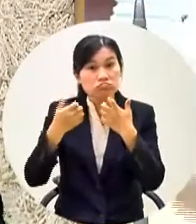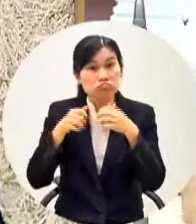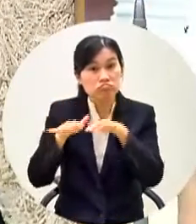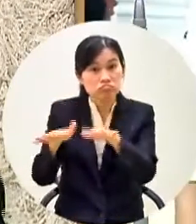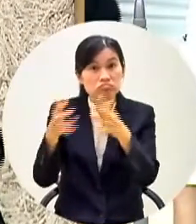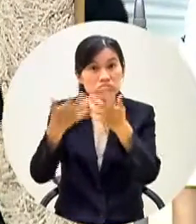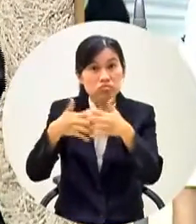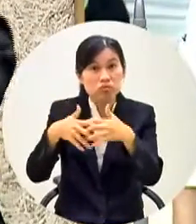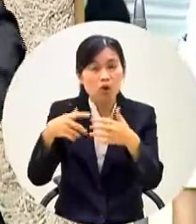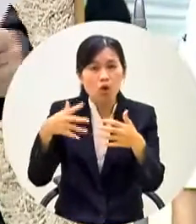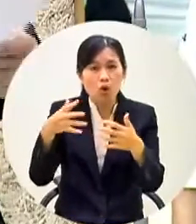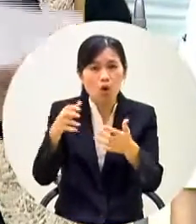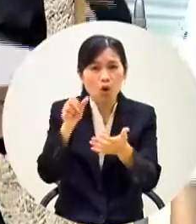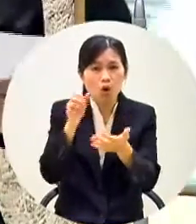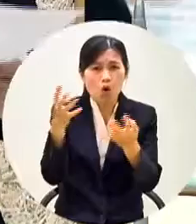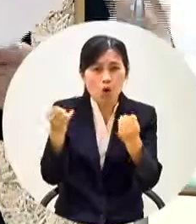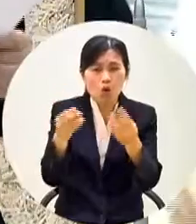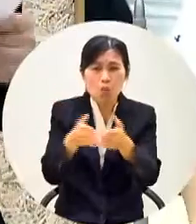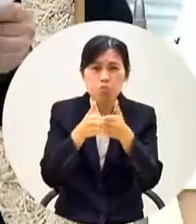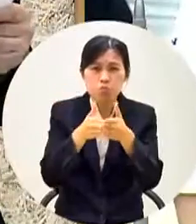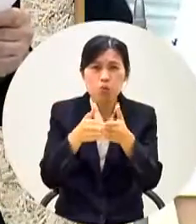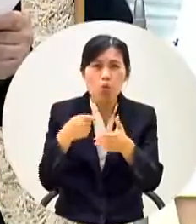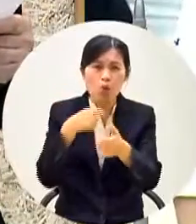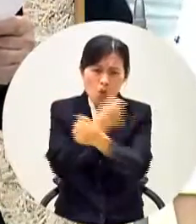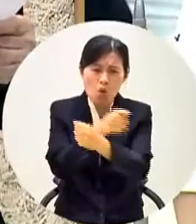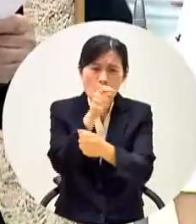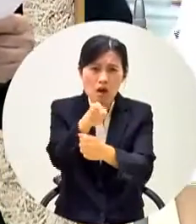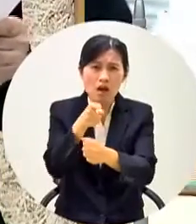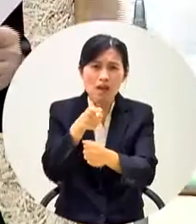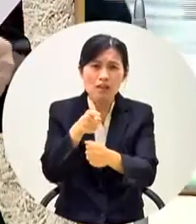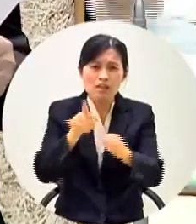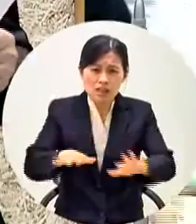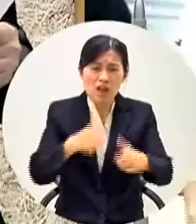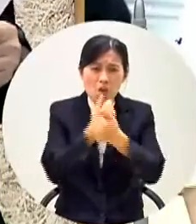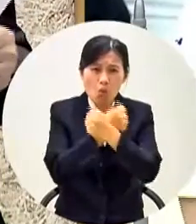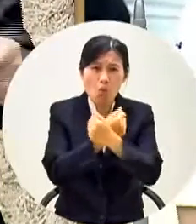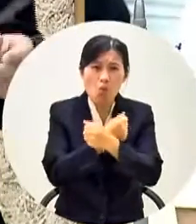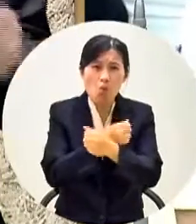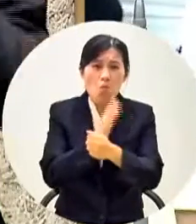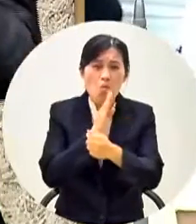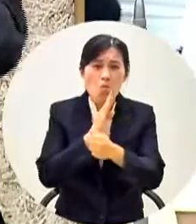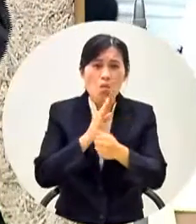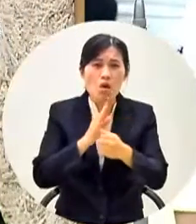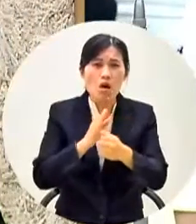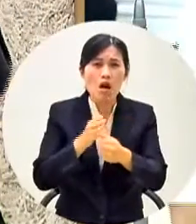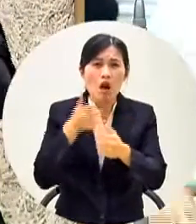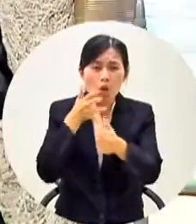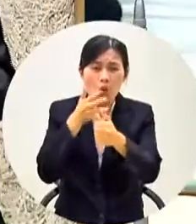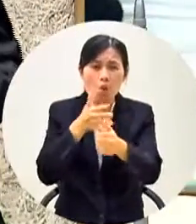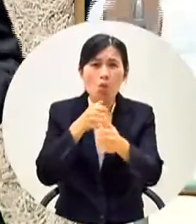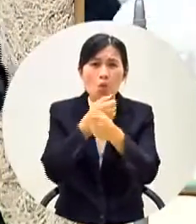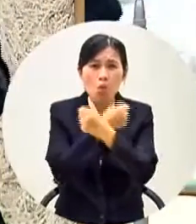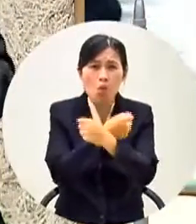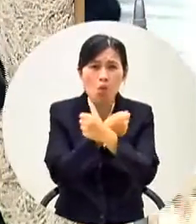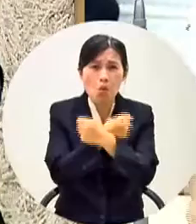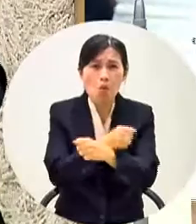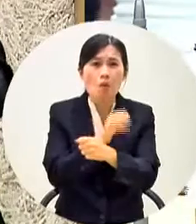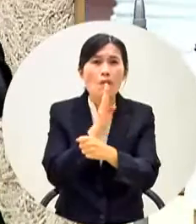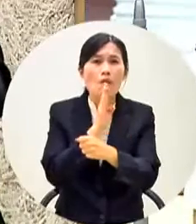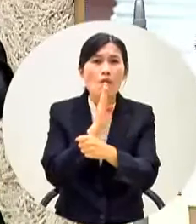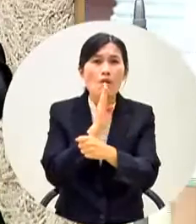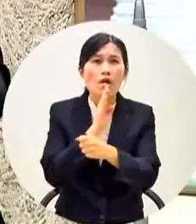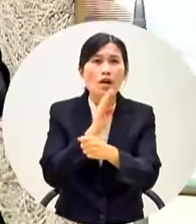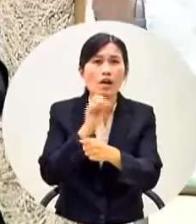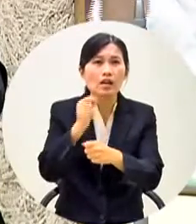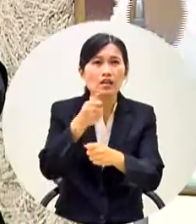我有數字我故意要考你的你不是說這就是考場嗎議會總職權就是在考場來你說議